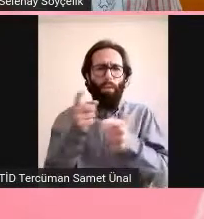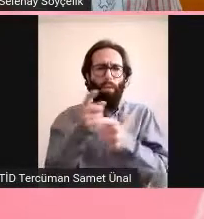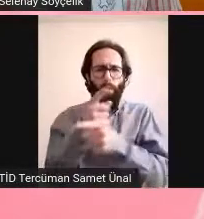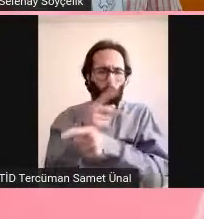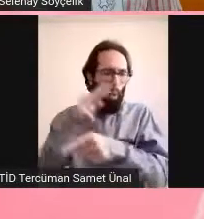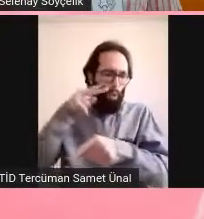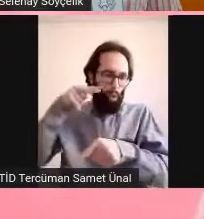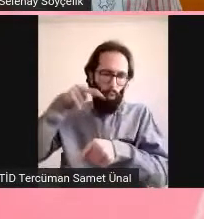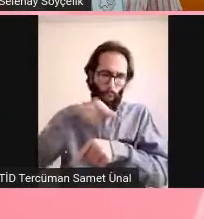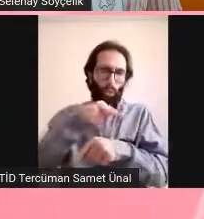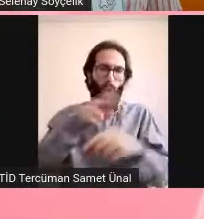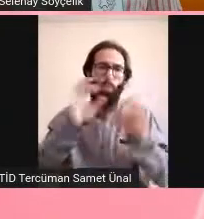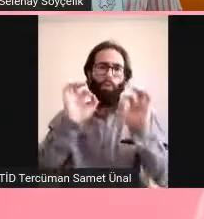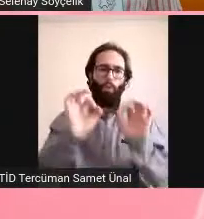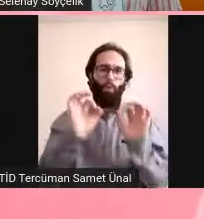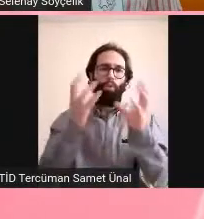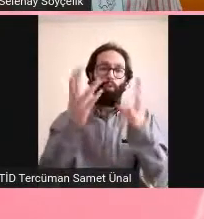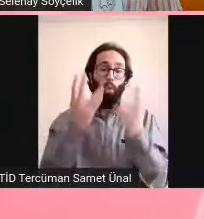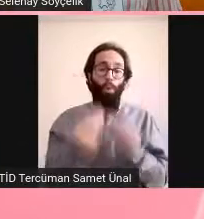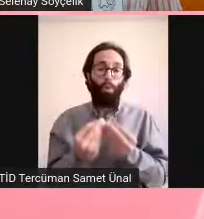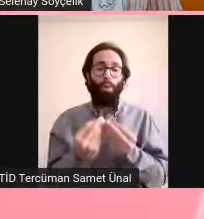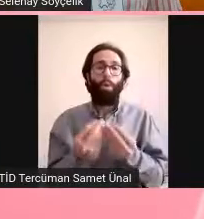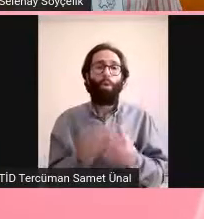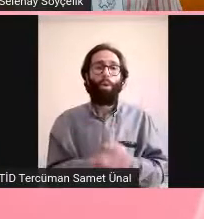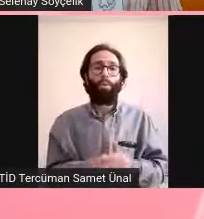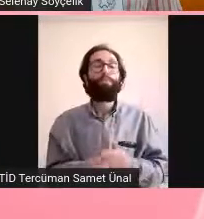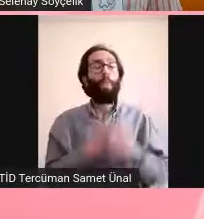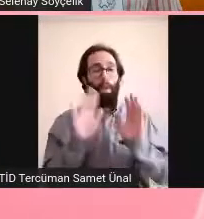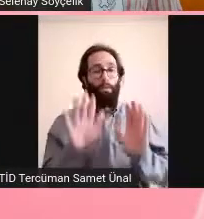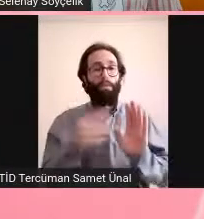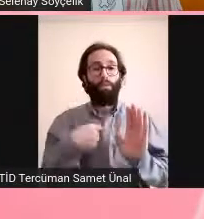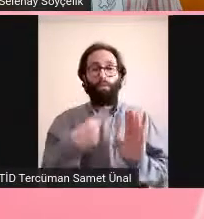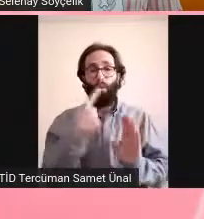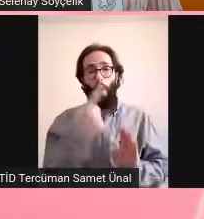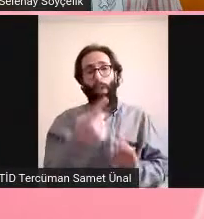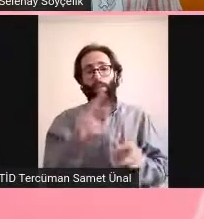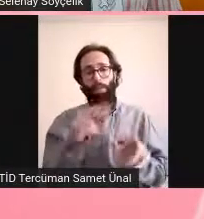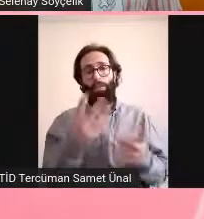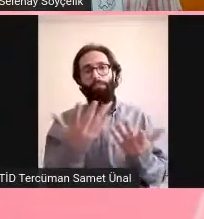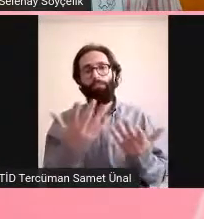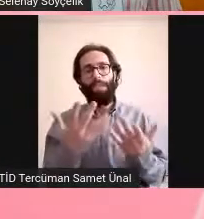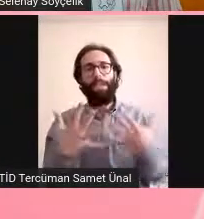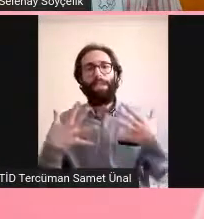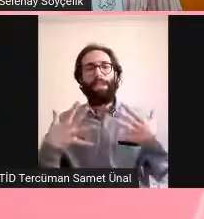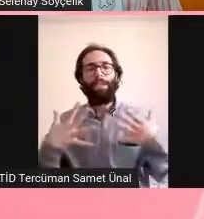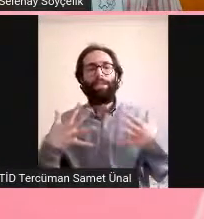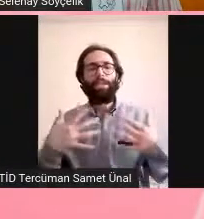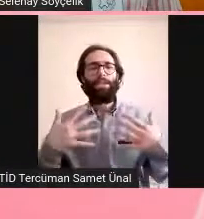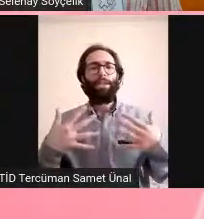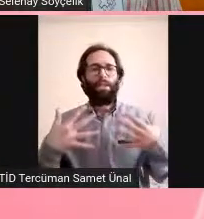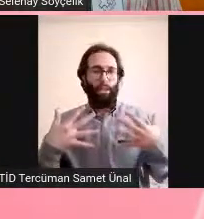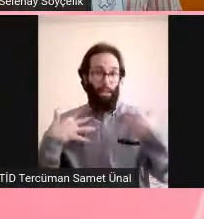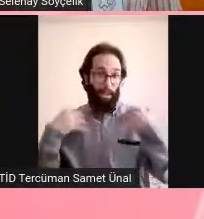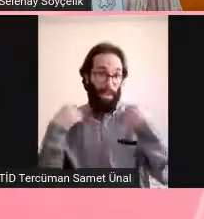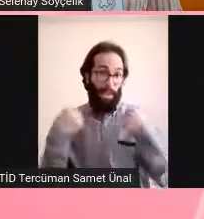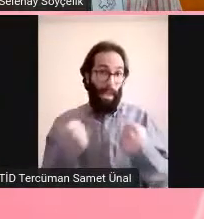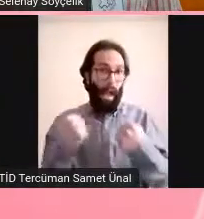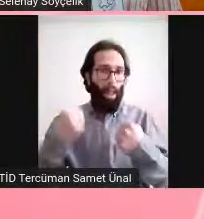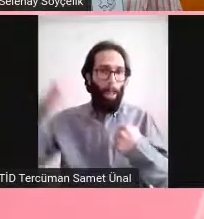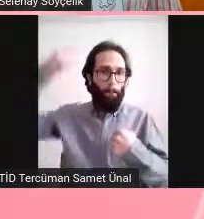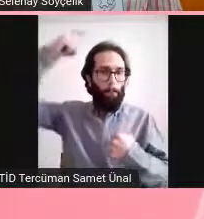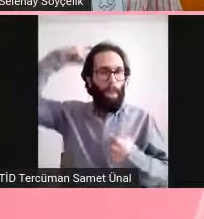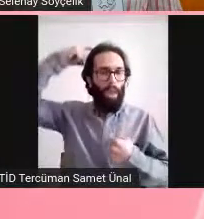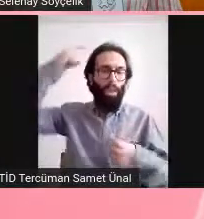uygun. Ama dediğim gibi işte canlı doku değil sonuçta. Şimdi bir de hayvan